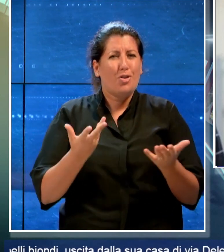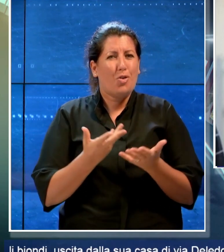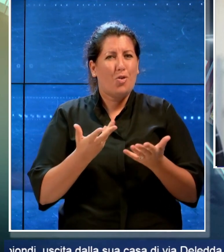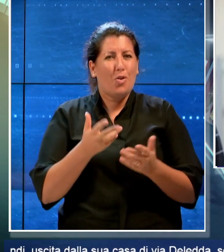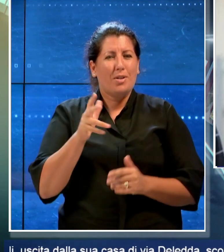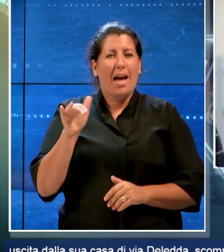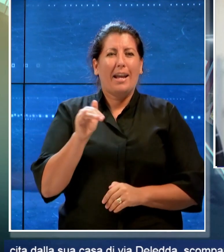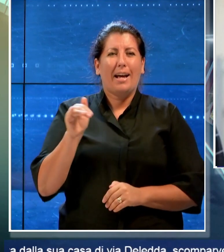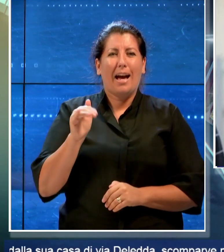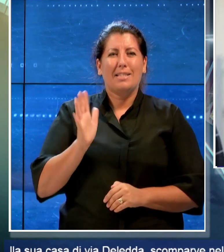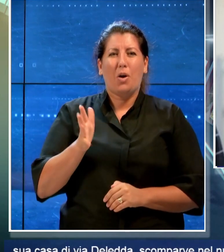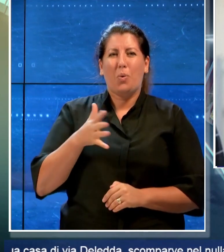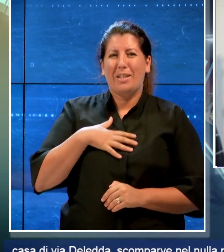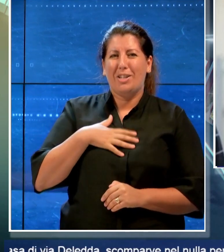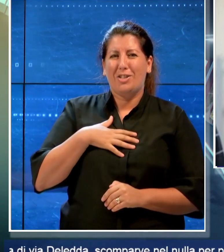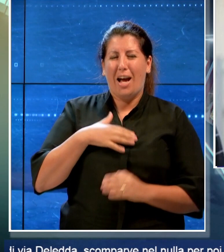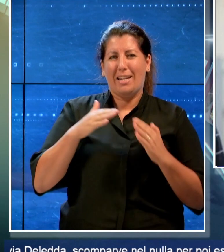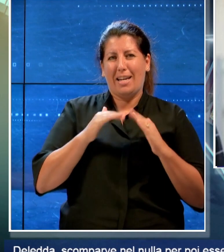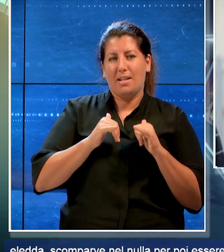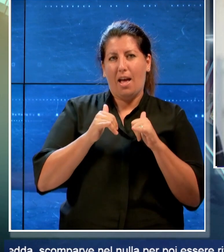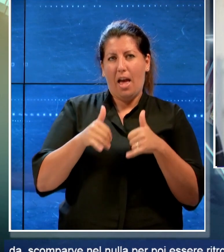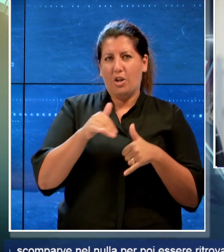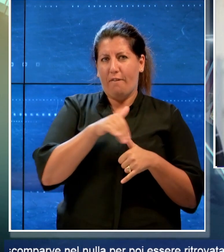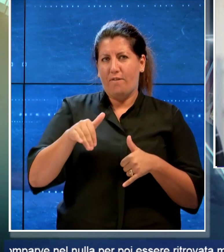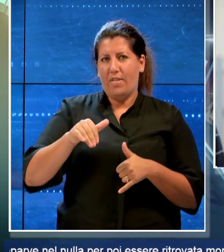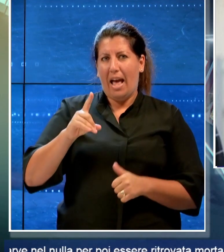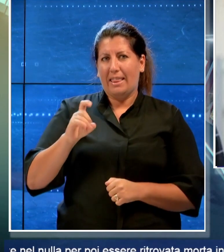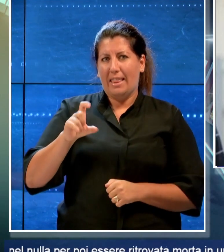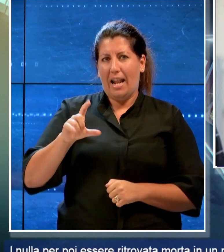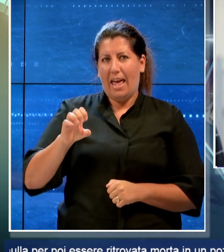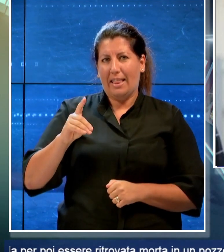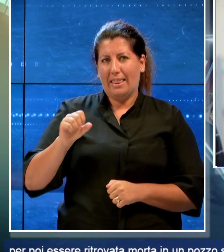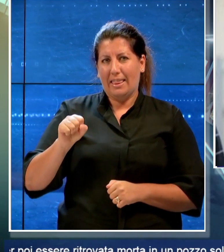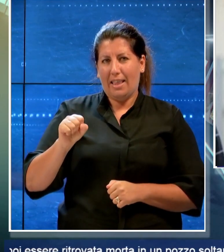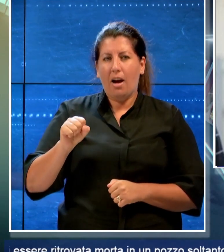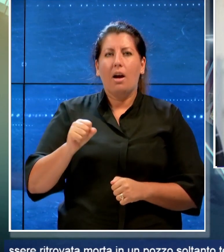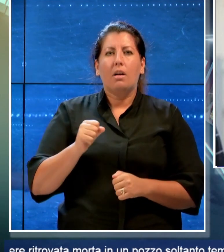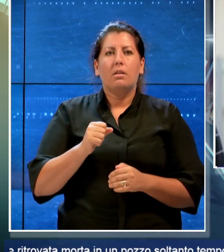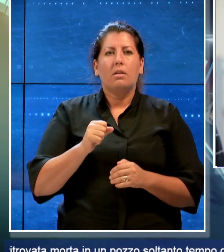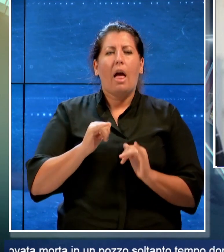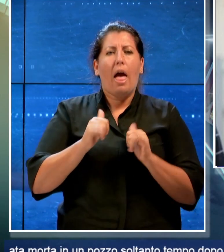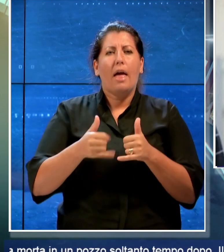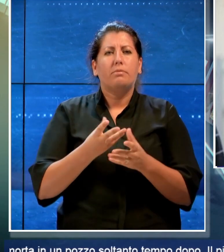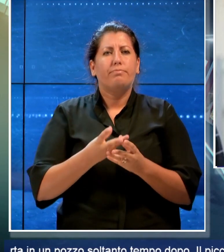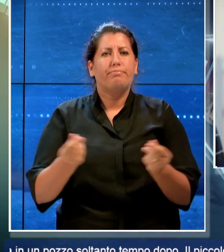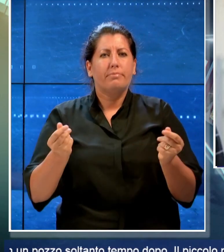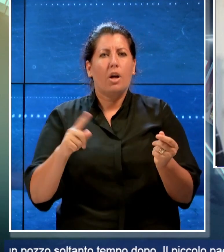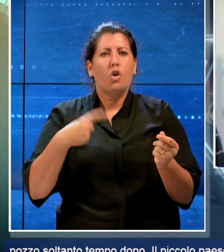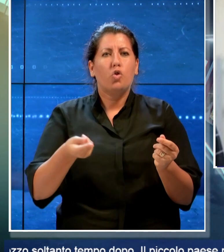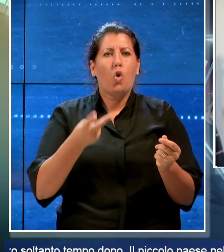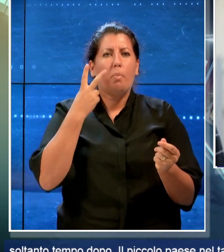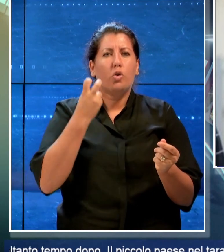sua casa di Via De Ledda scomparve nel nulla per poi essere ritrovata morta in un pozzo